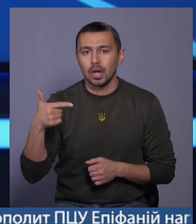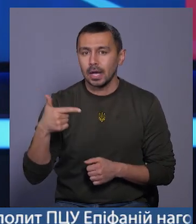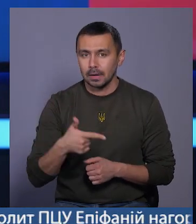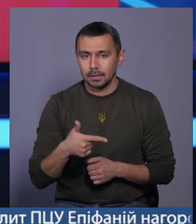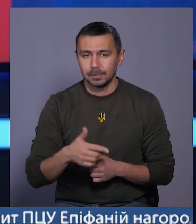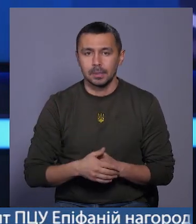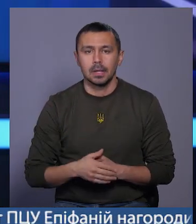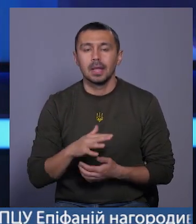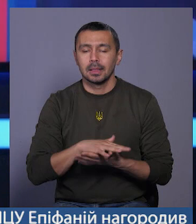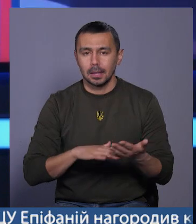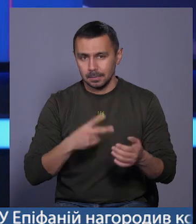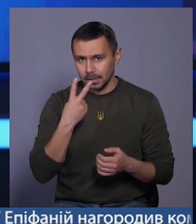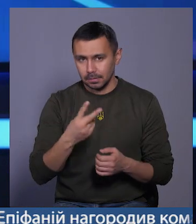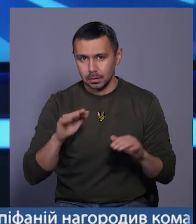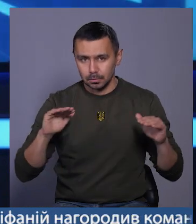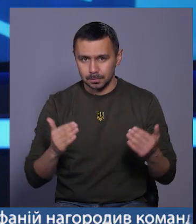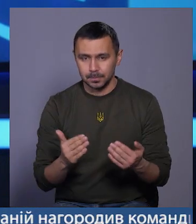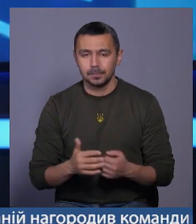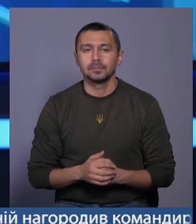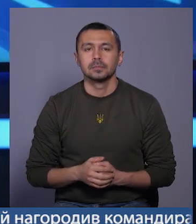гривень. Ірина Муллер розкаже більше.